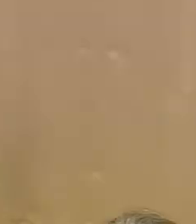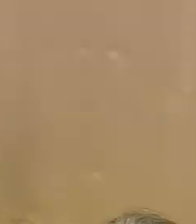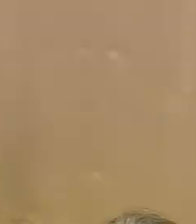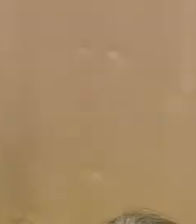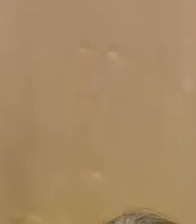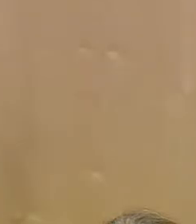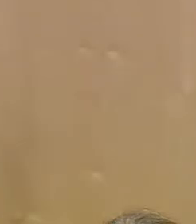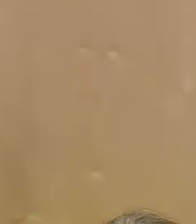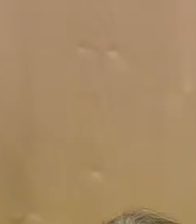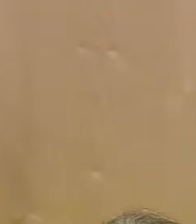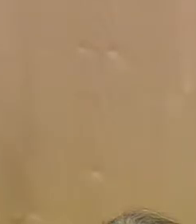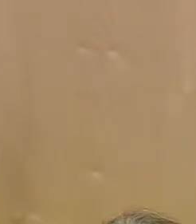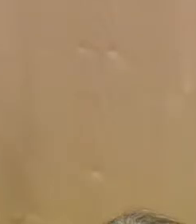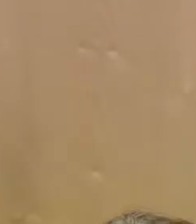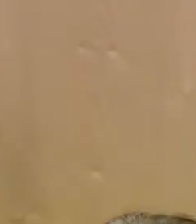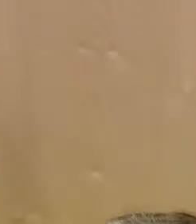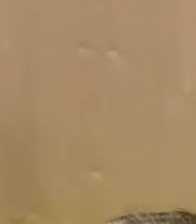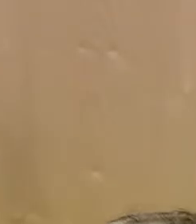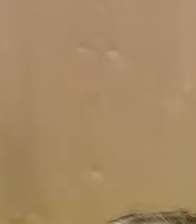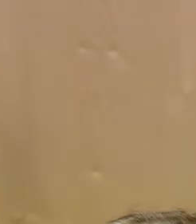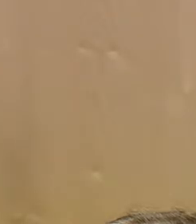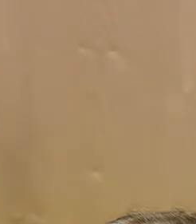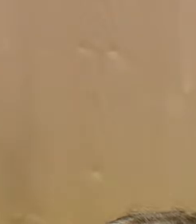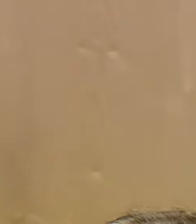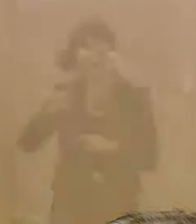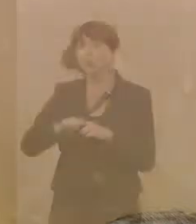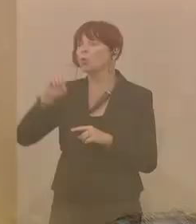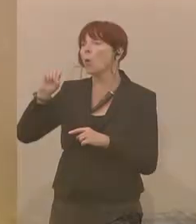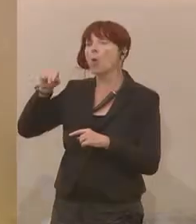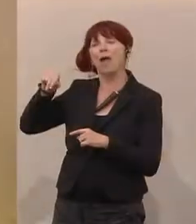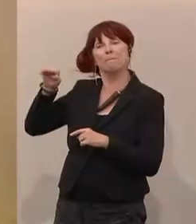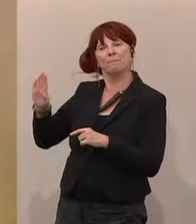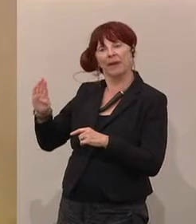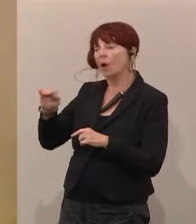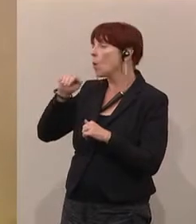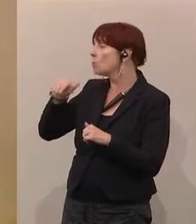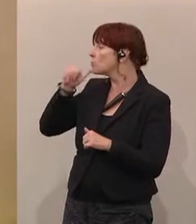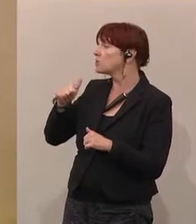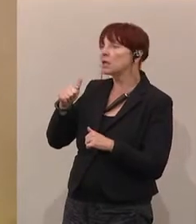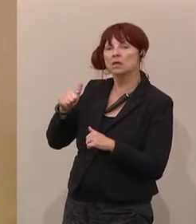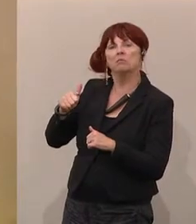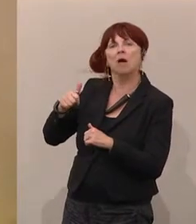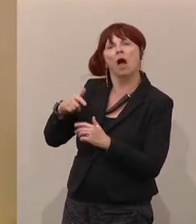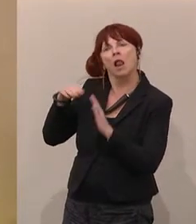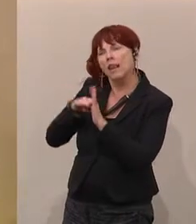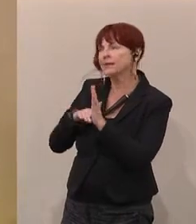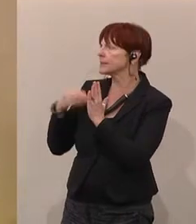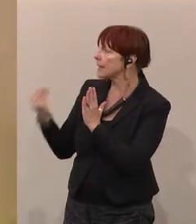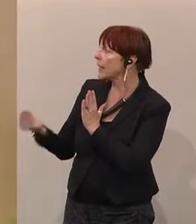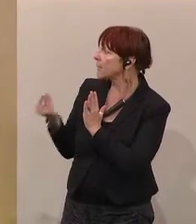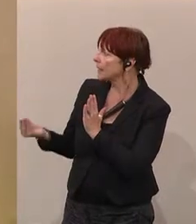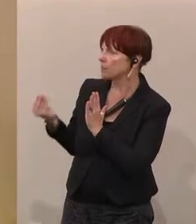muss der FMA und der ÖNB nicht mehr eine halbjährliche Aufstellung liefern